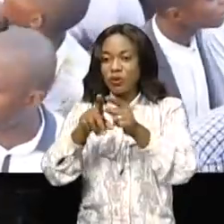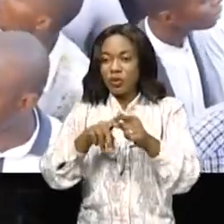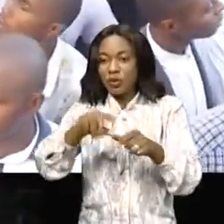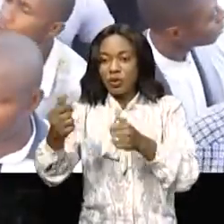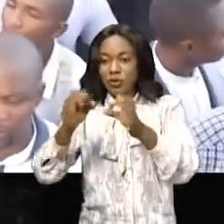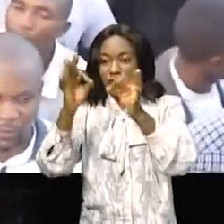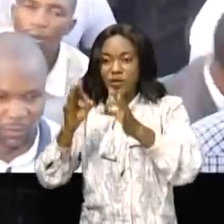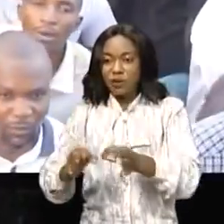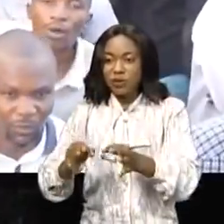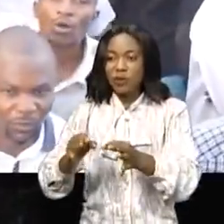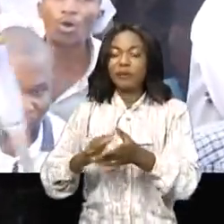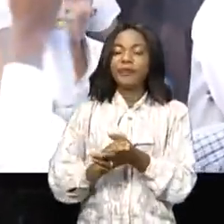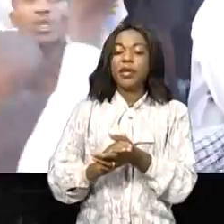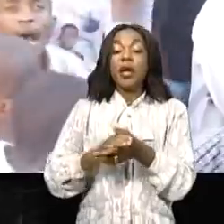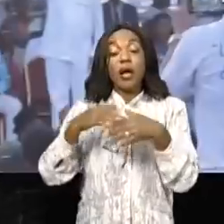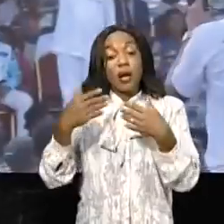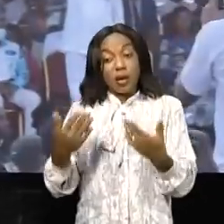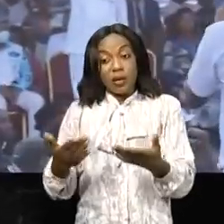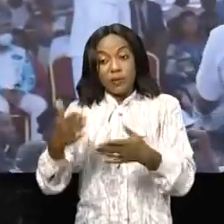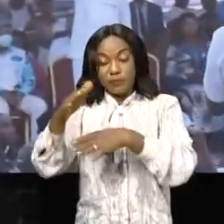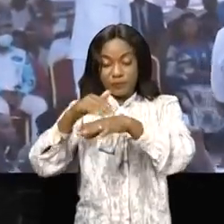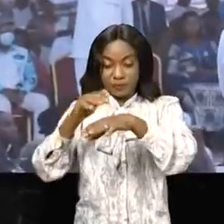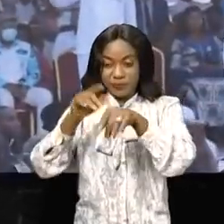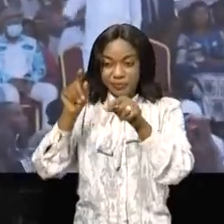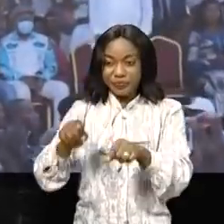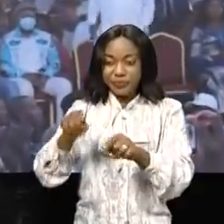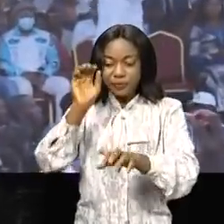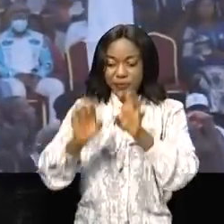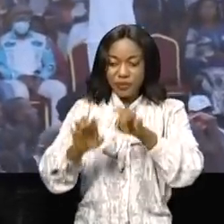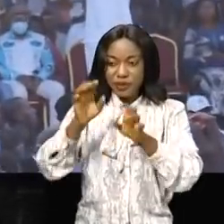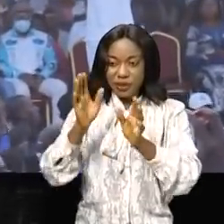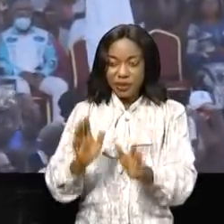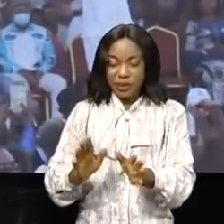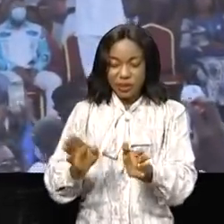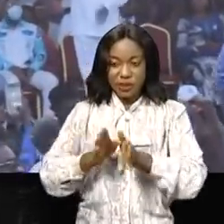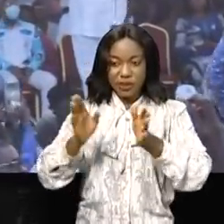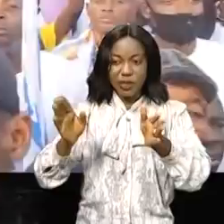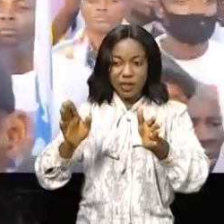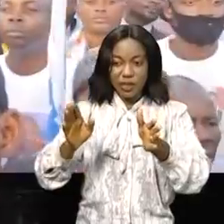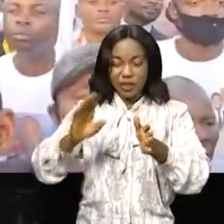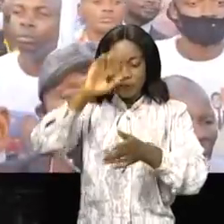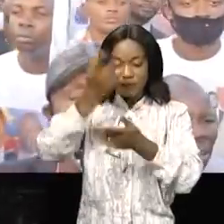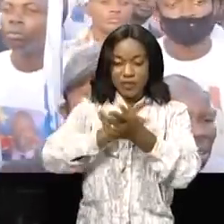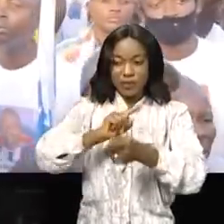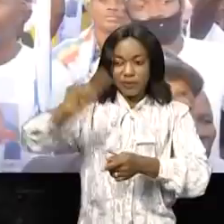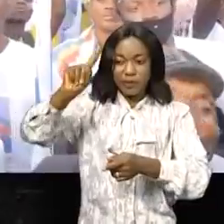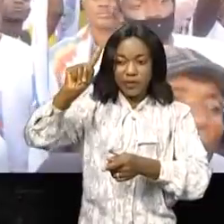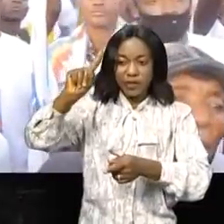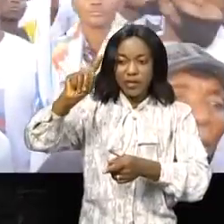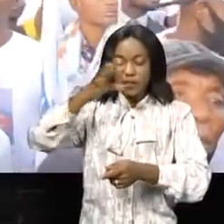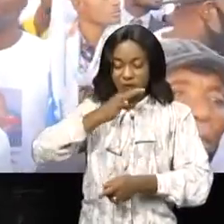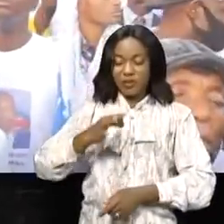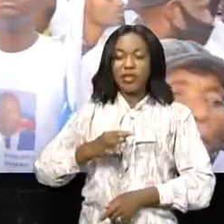fédérations de cette province. L'homme qu'on appelle affectueusement par les combattants Mwanda Boute en tant que fils aîné de Félix Antoine